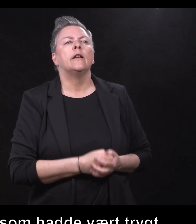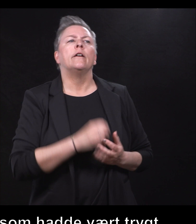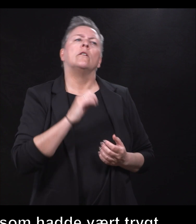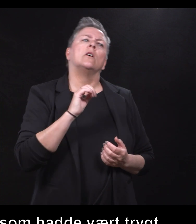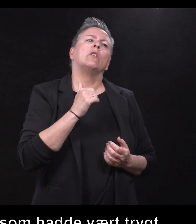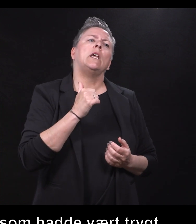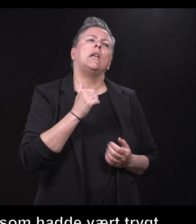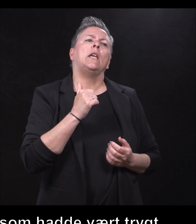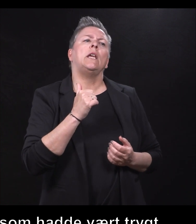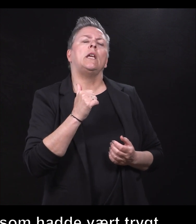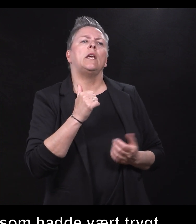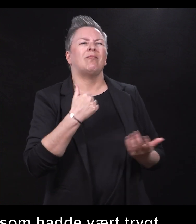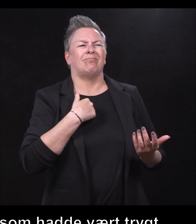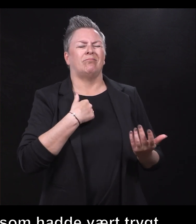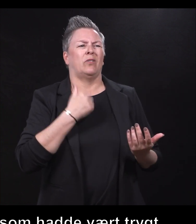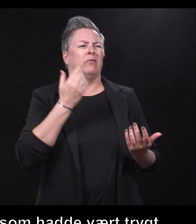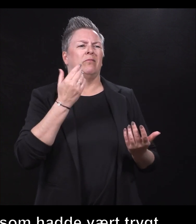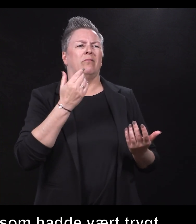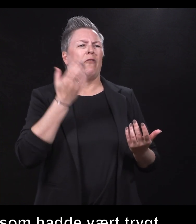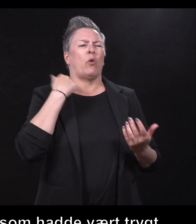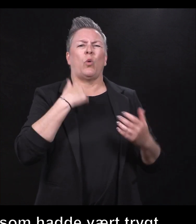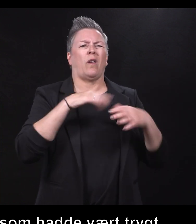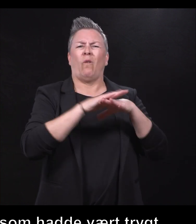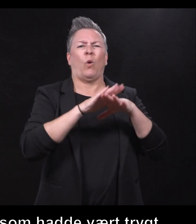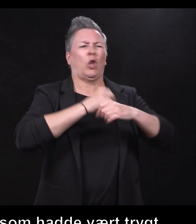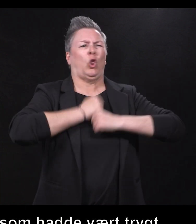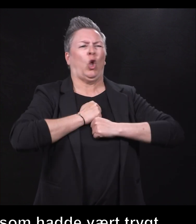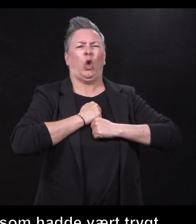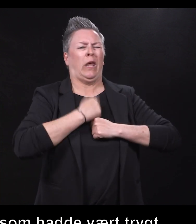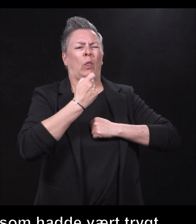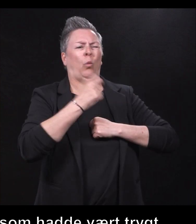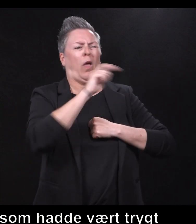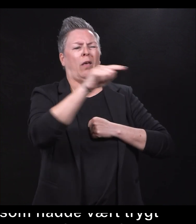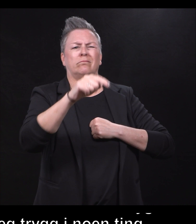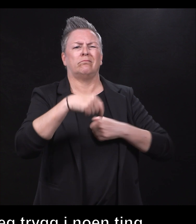Fordi jeg har ikke følt meg trygg i noen ting egentlig aldri.